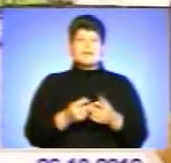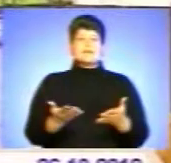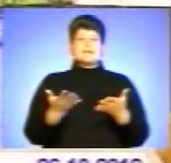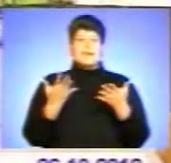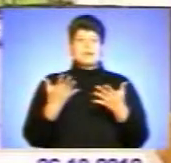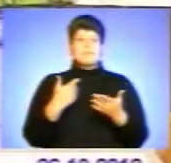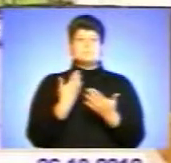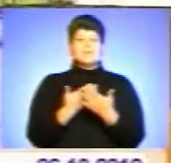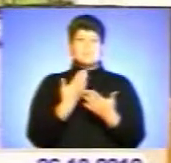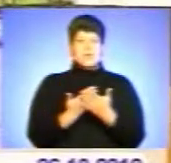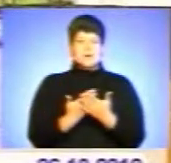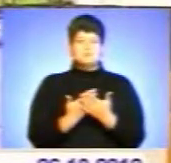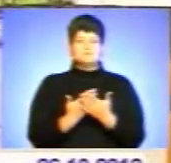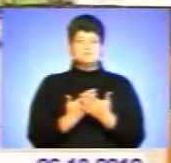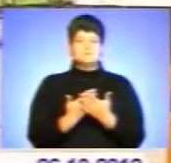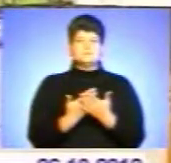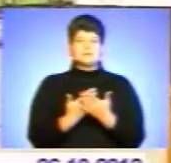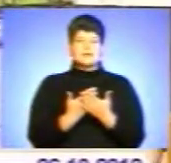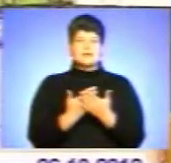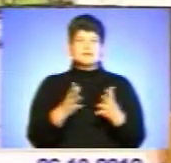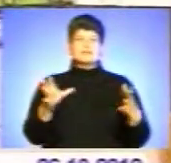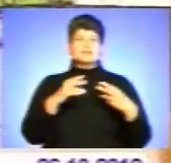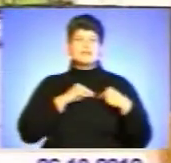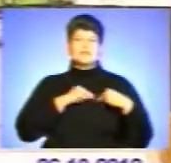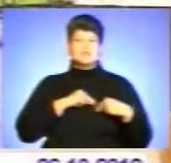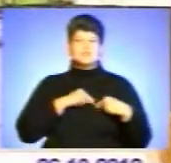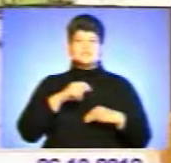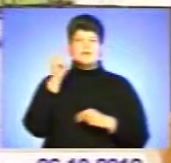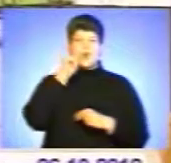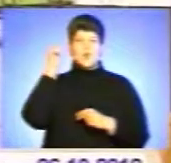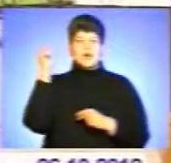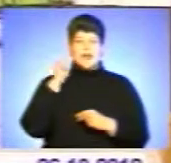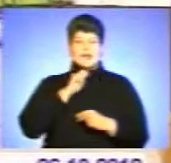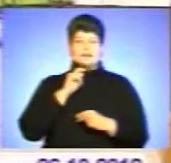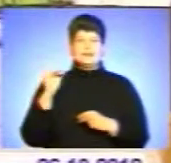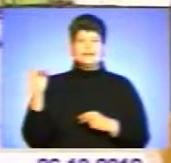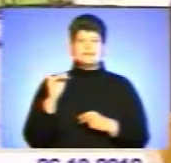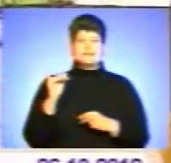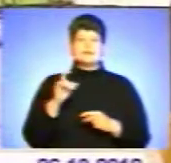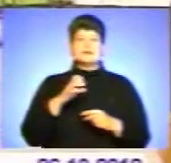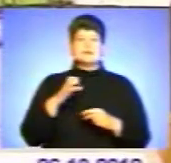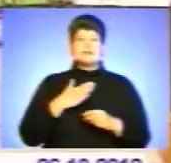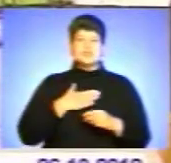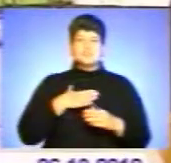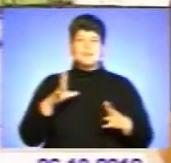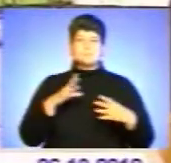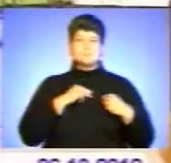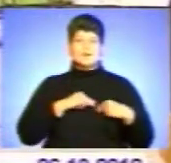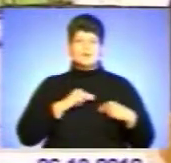сотрудничества України з нашими партнерами,